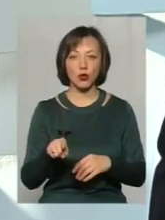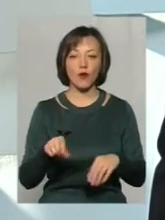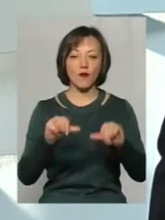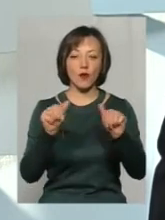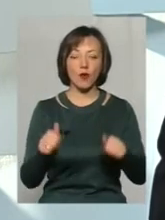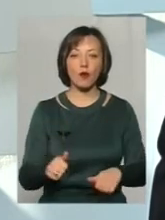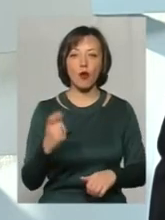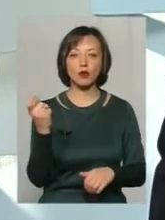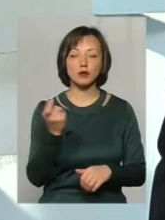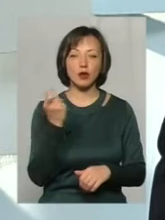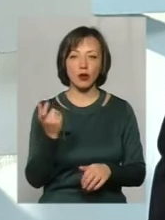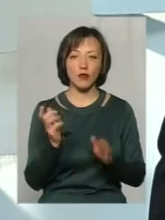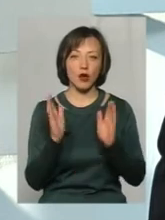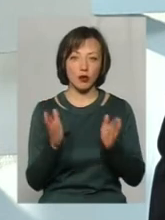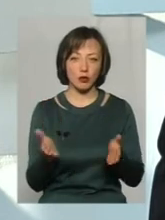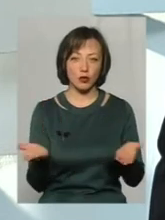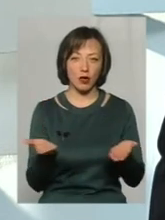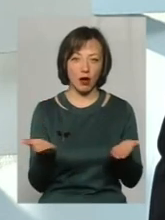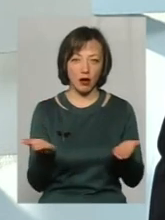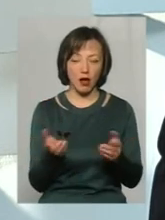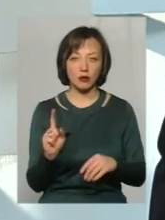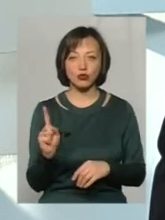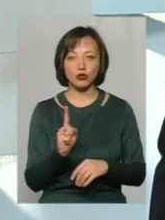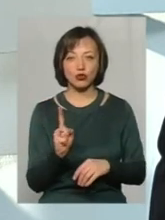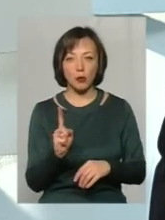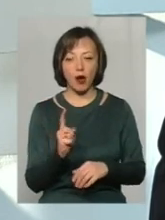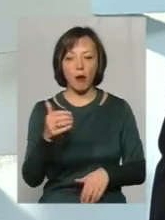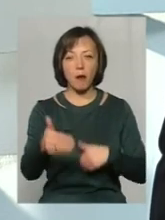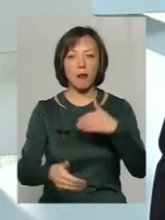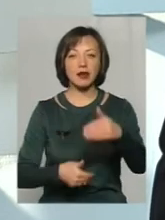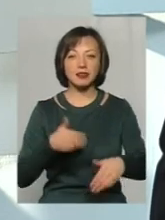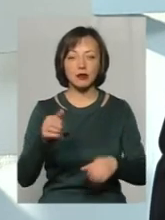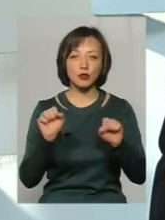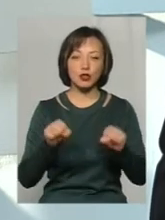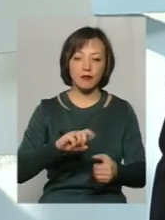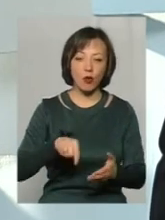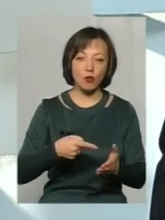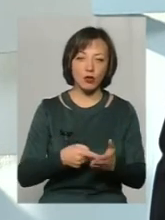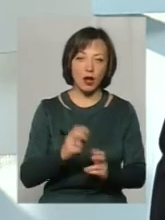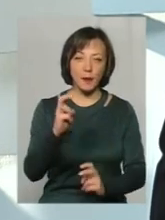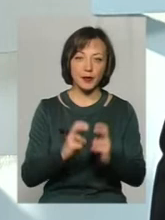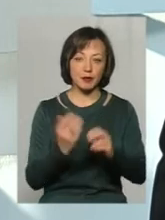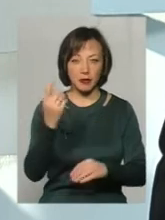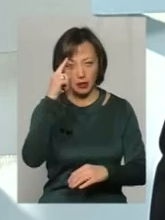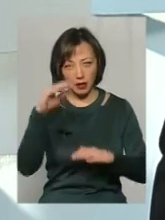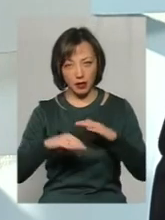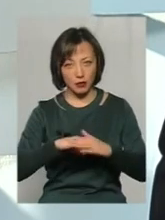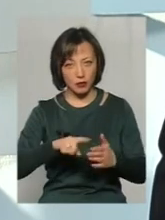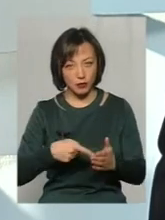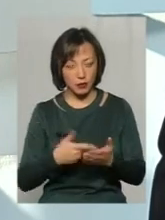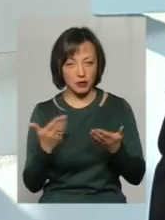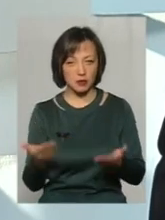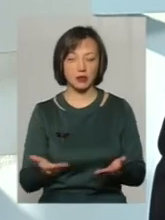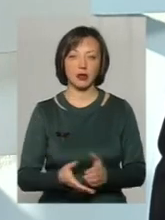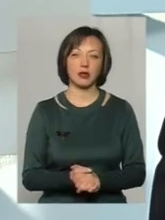господарювання, яка буде, щоб басейн, можливо, це буде комунальне підприємство, як ми сьогодні розглядаємо таку